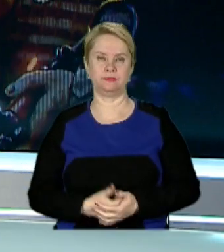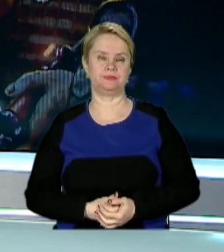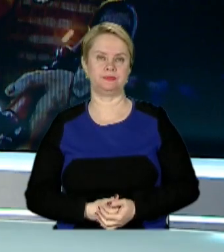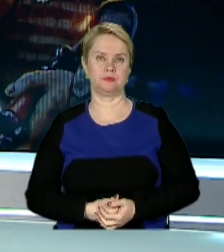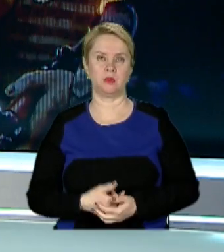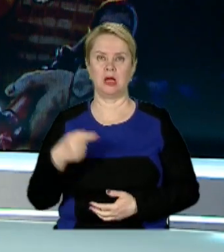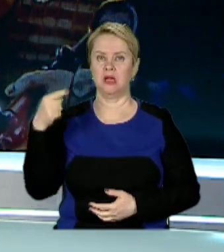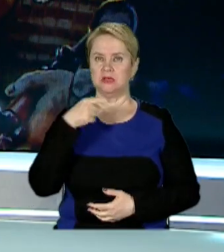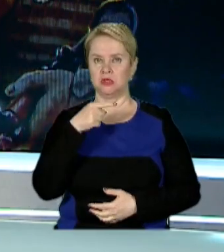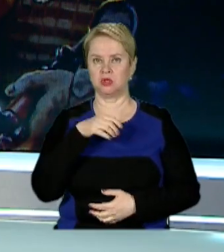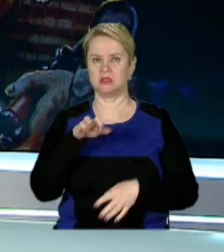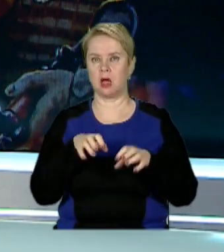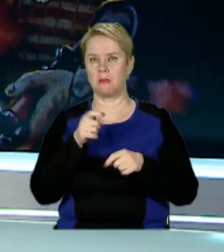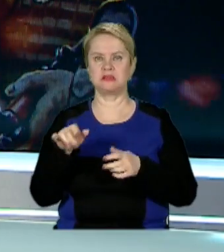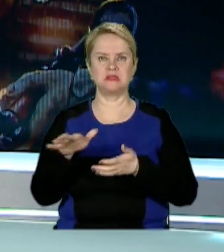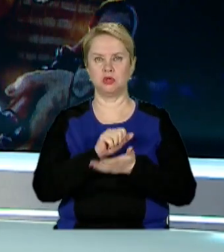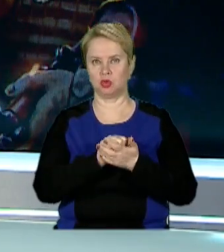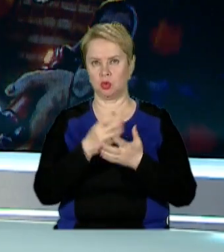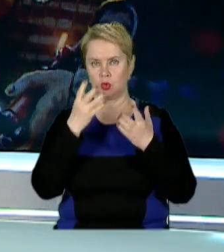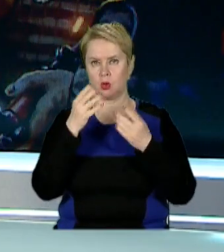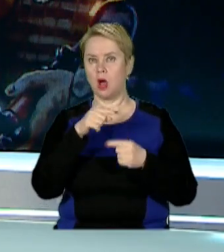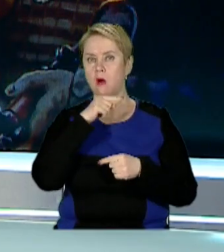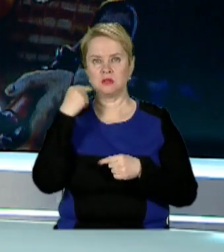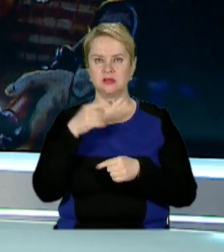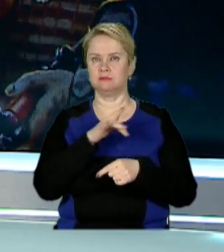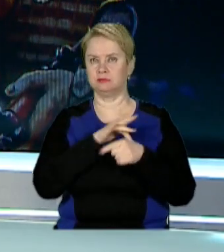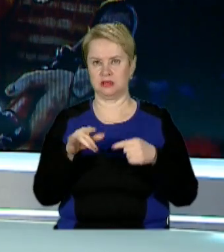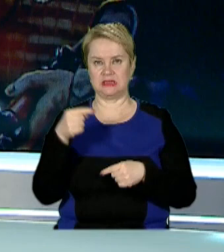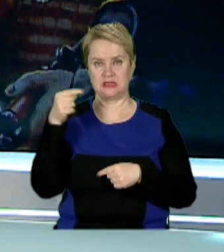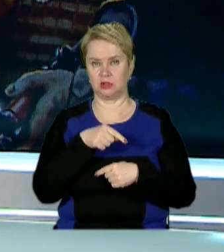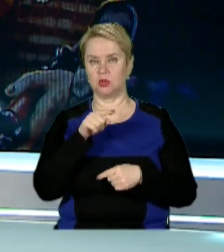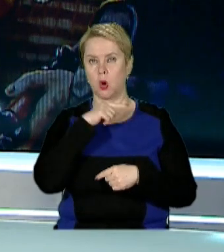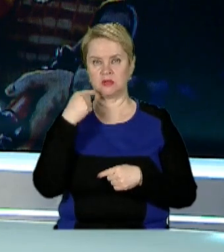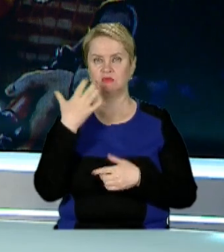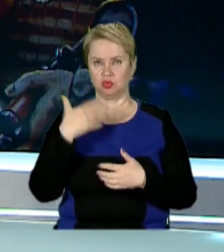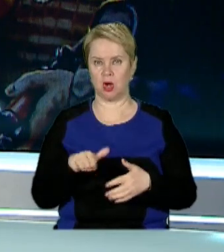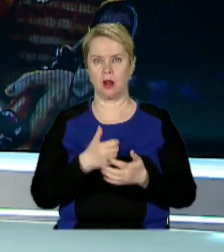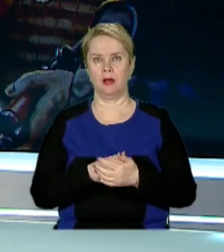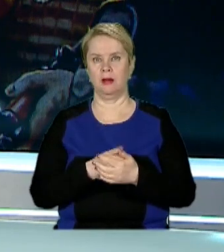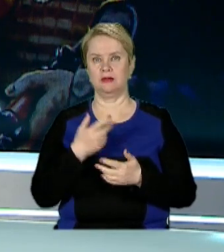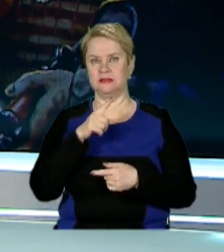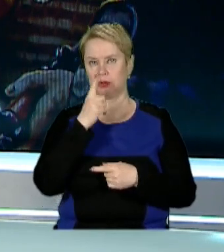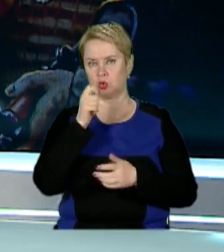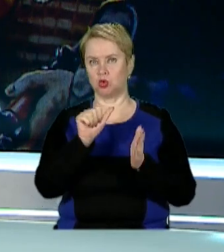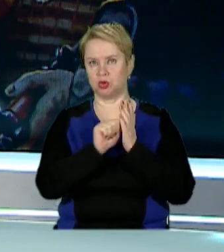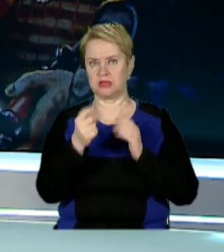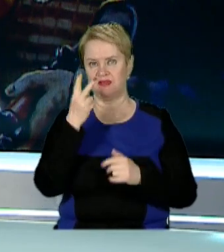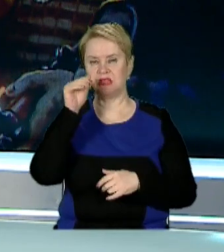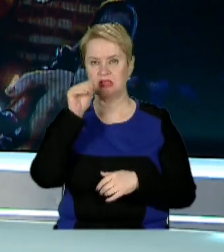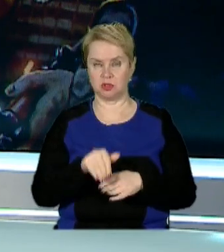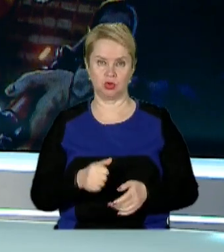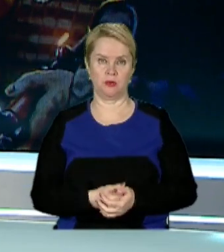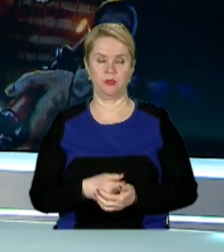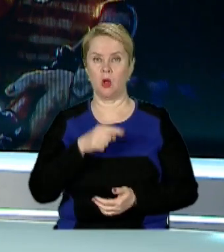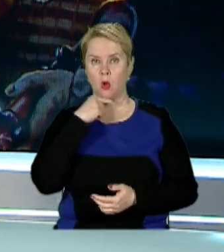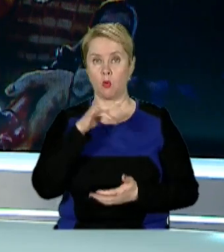Понад тисячу загарбників знищили минулої доби українські військові. Загальні втрати росіян вже перевалили за 162 тисячі.